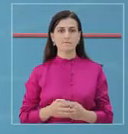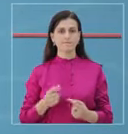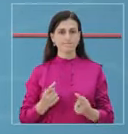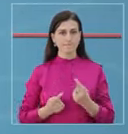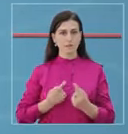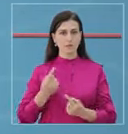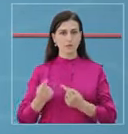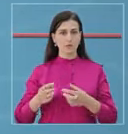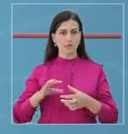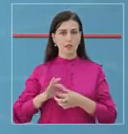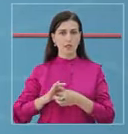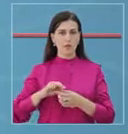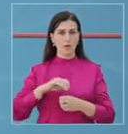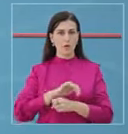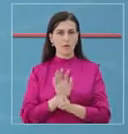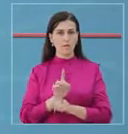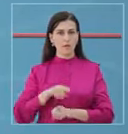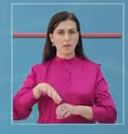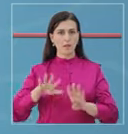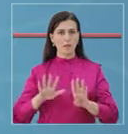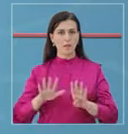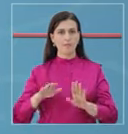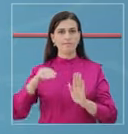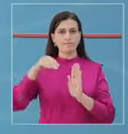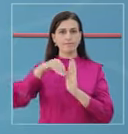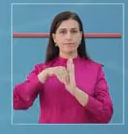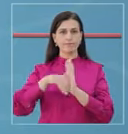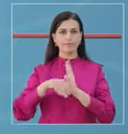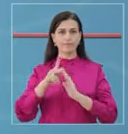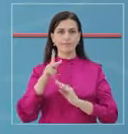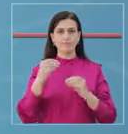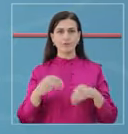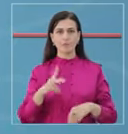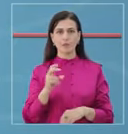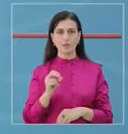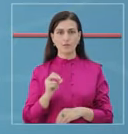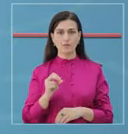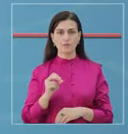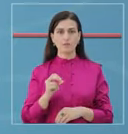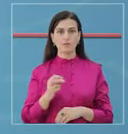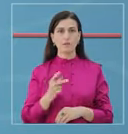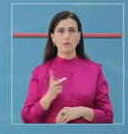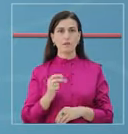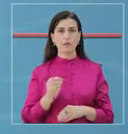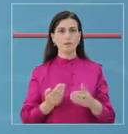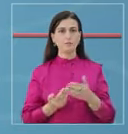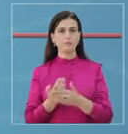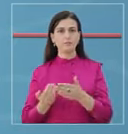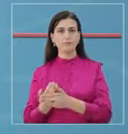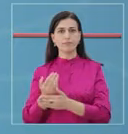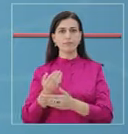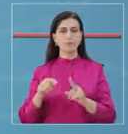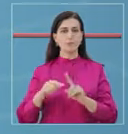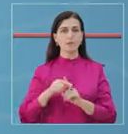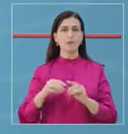Situata në lidhje me COVID-19 është përkesuar. Rastet janë